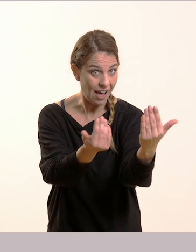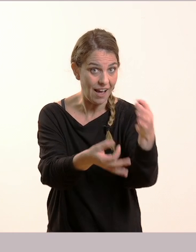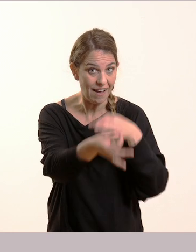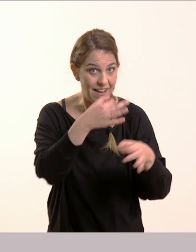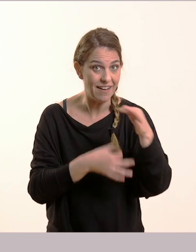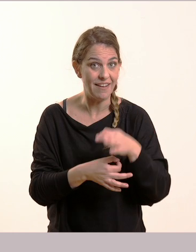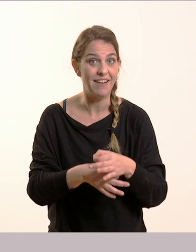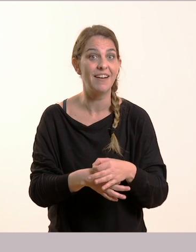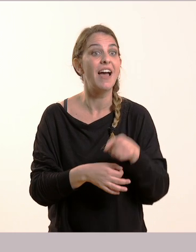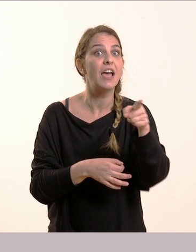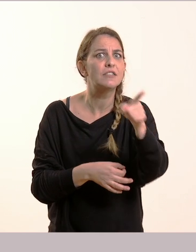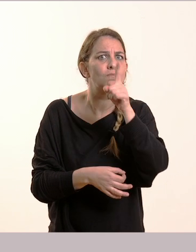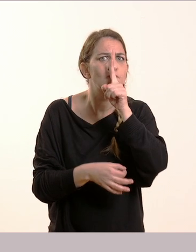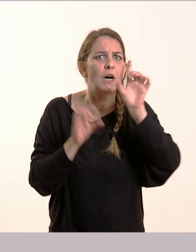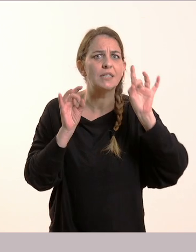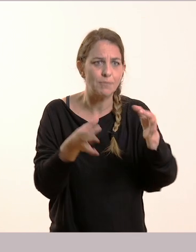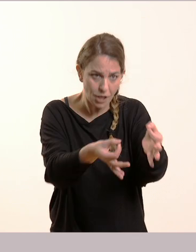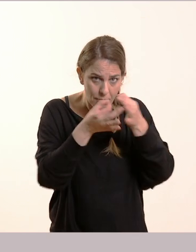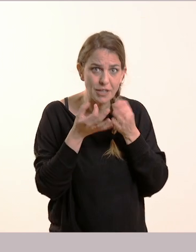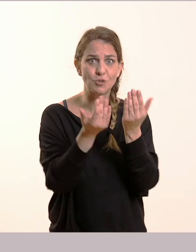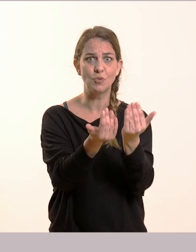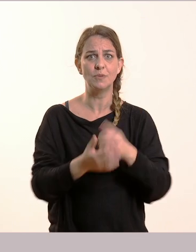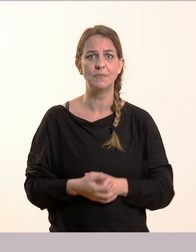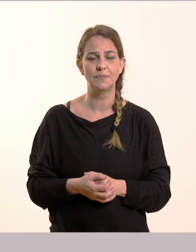σε έχω ακούσει ακόμα! Για πες μου!